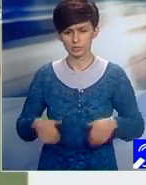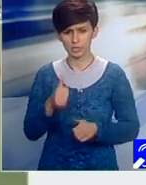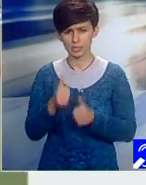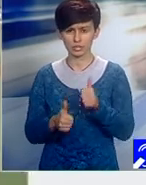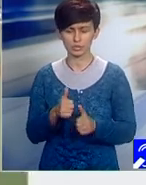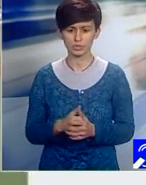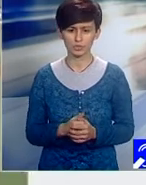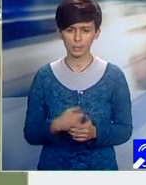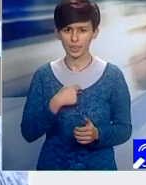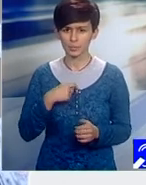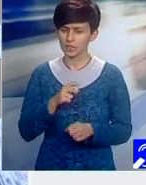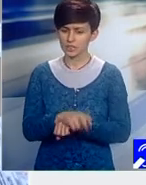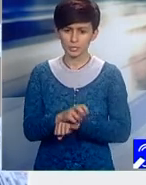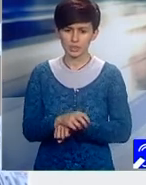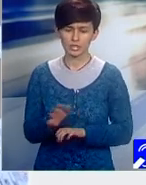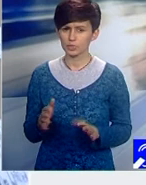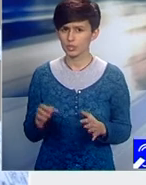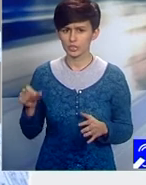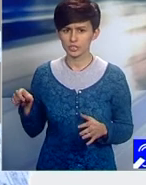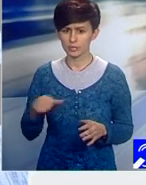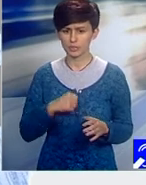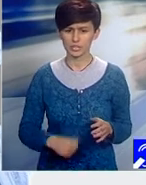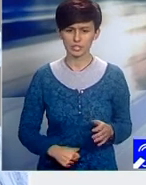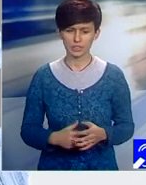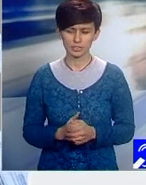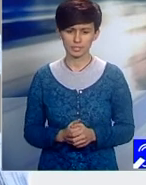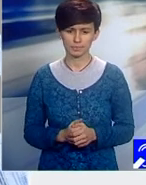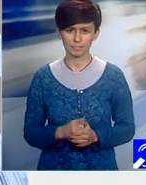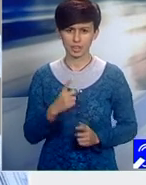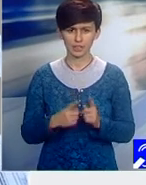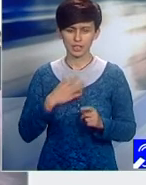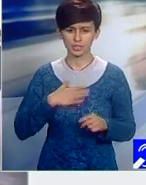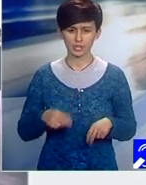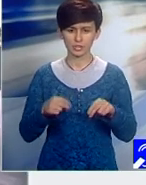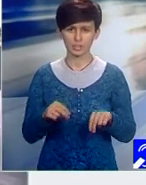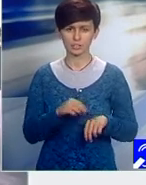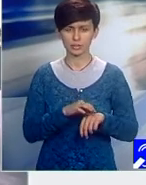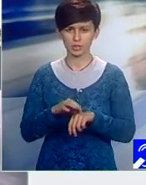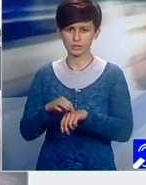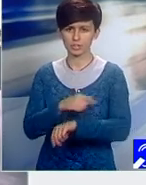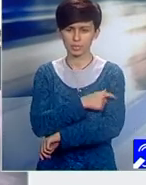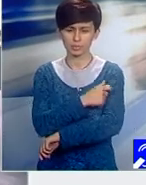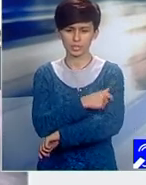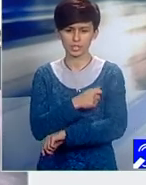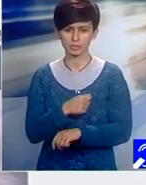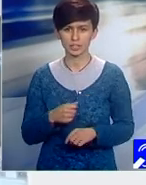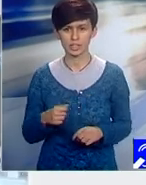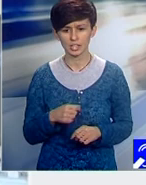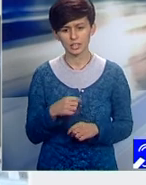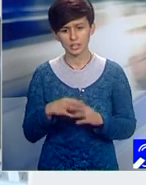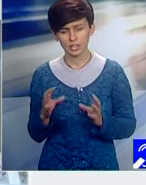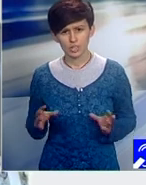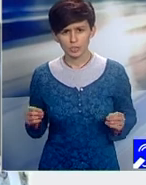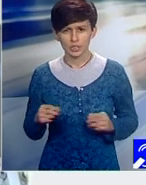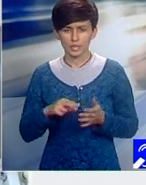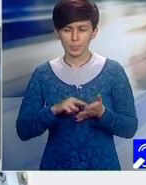experiența după eliminarea restricțiilor din prezent. Dacă am dorit să aducem acum la conducerea unui spital clinic din România un manager de la un spital